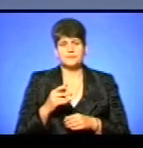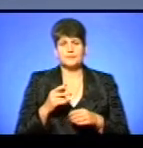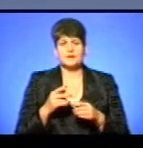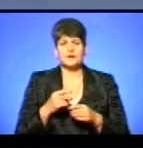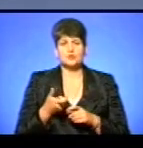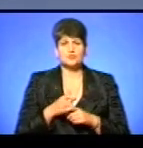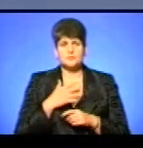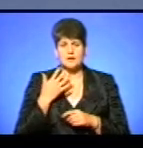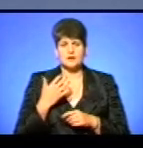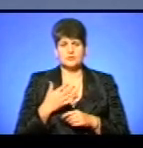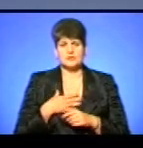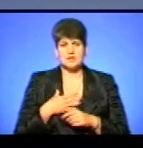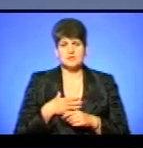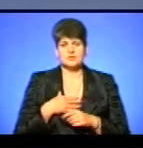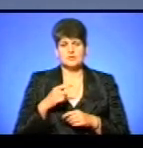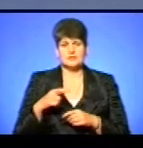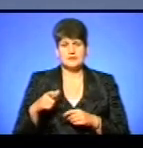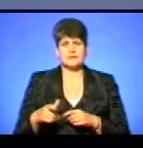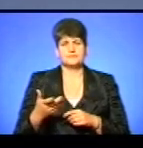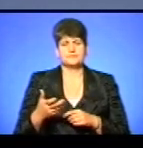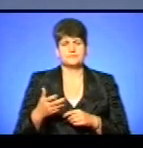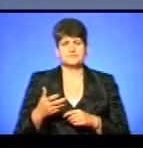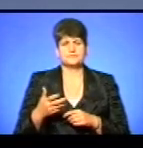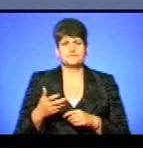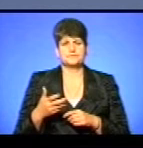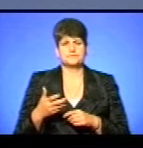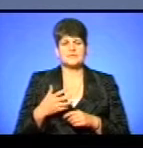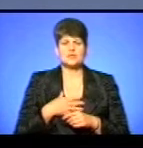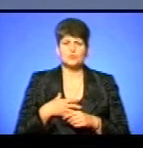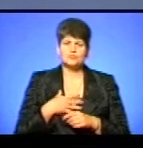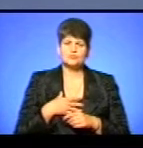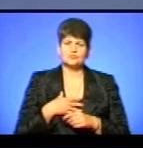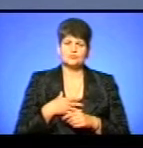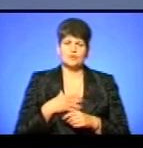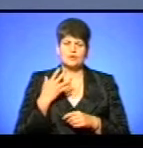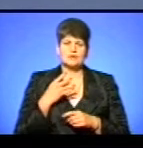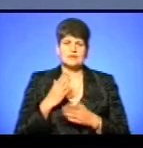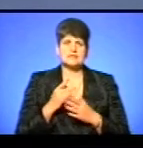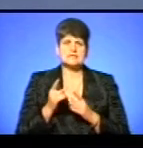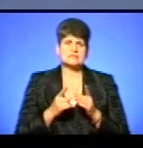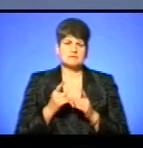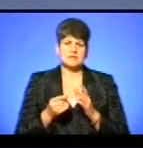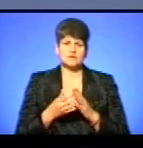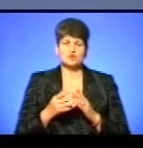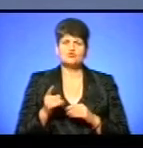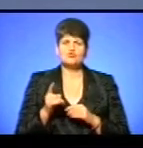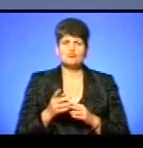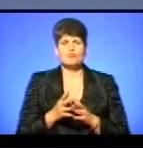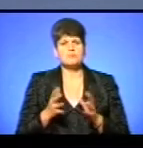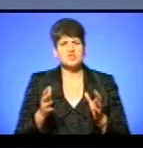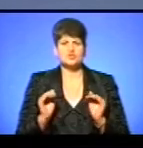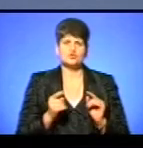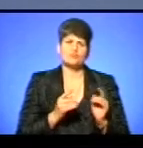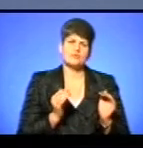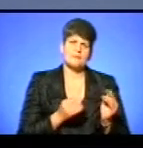наших мешканців і пасажирів, все ж таки їх турбує, коли особливе йде зміна тарифу. Чому, власне, більше? Чому